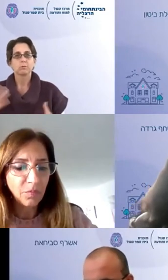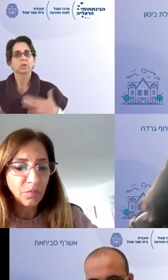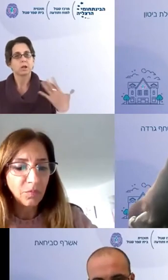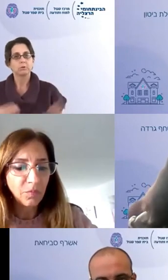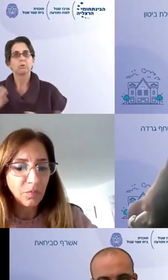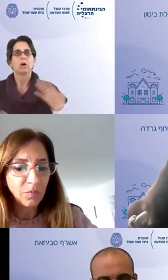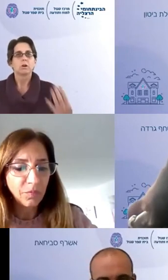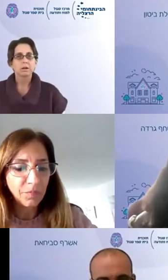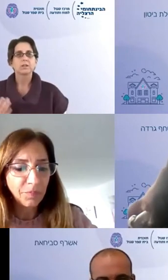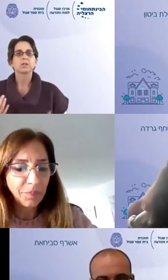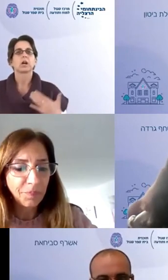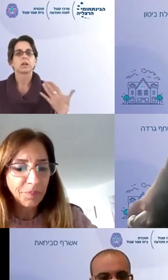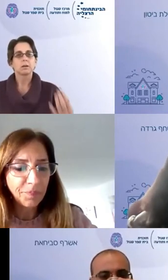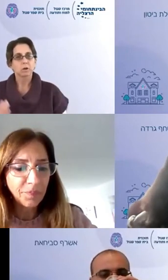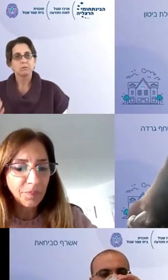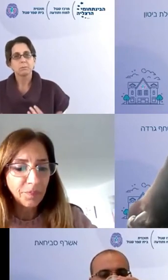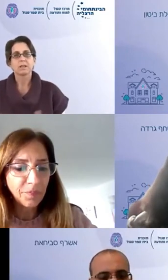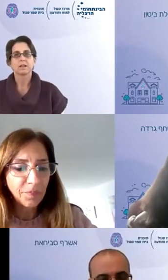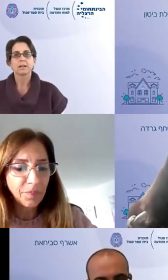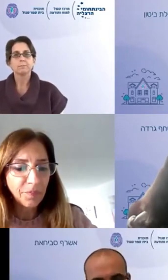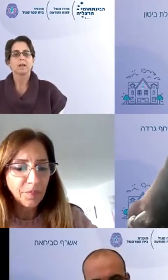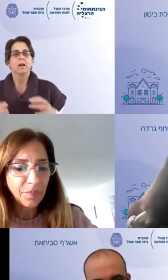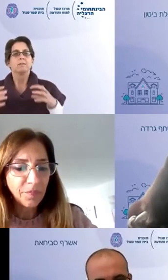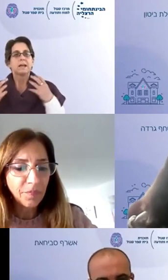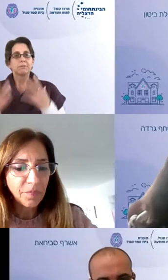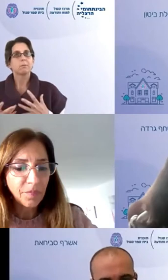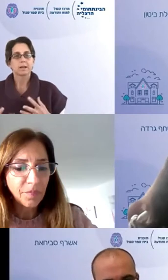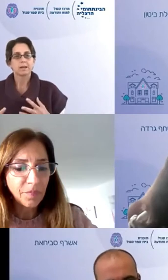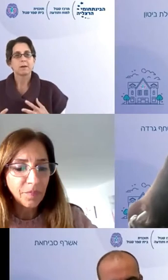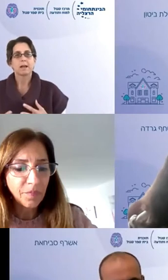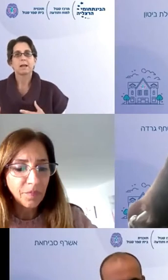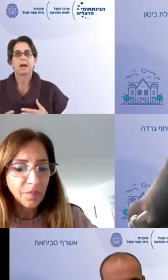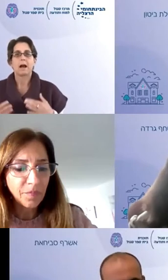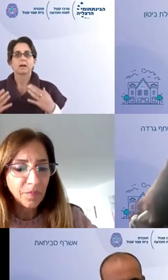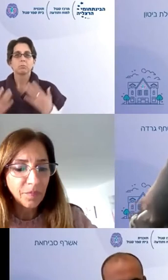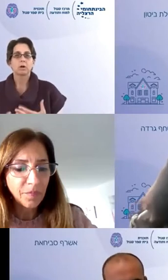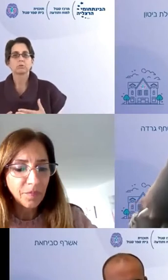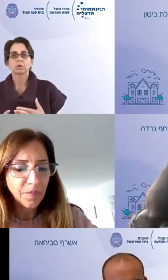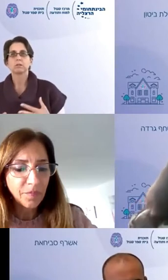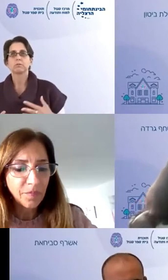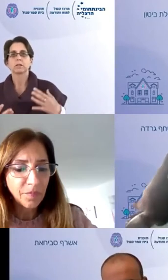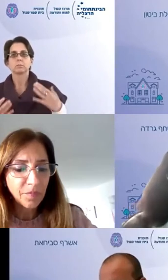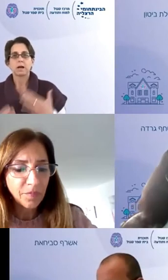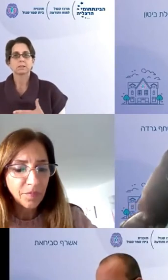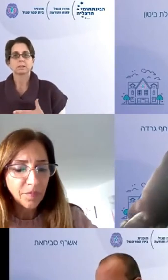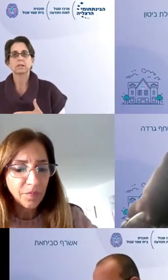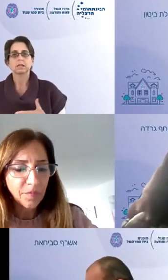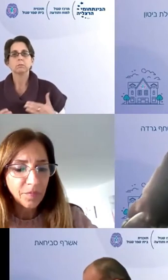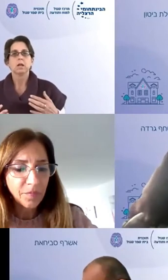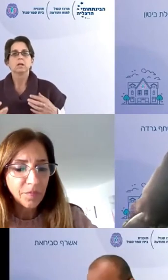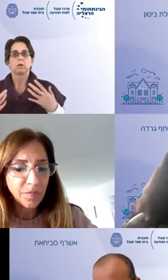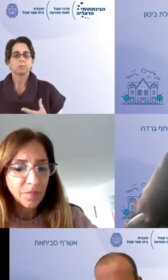והפסיכולוגיים שלנו הולכים בנשחקים הולכים במדלדלים ודווקא ברגעים האלה החיבור האנושי והצמיחה